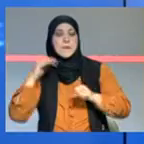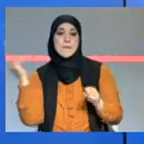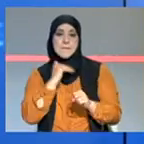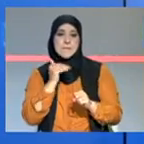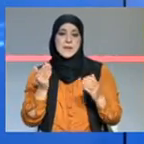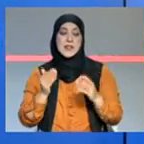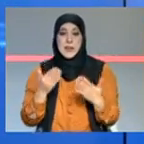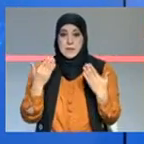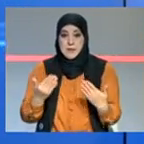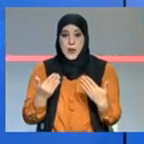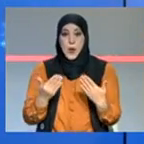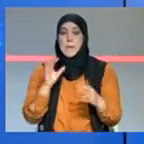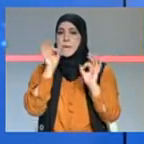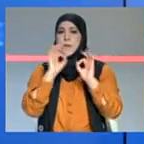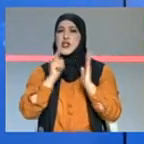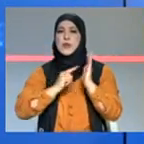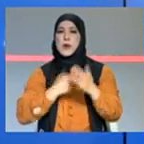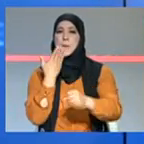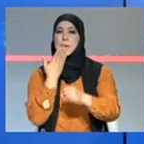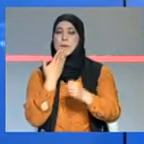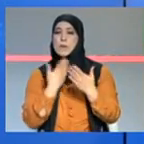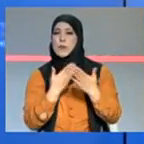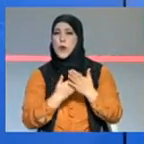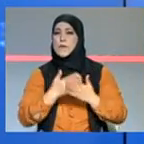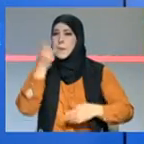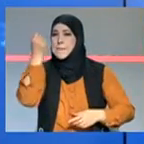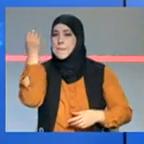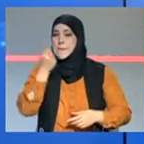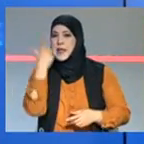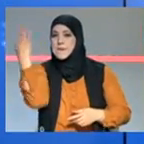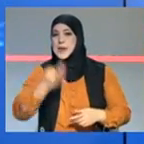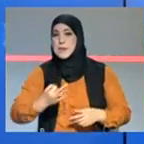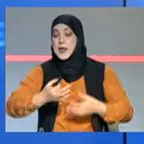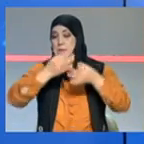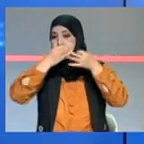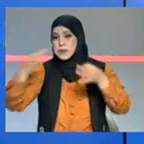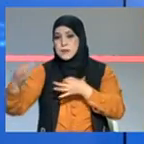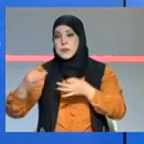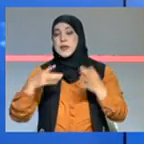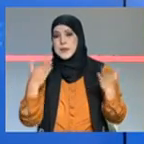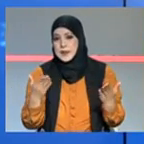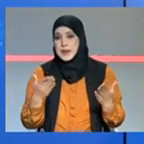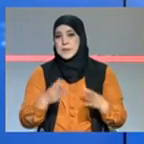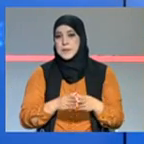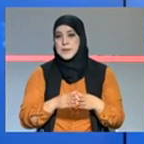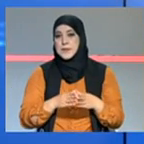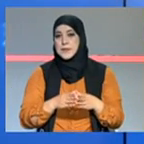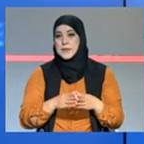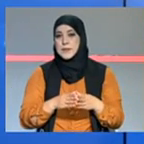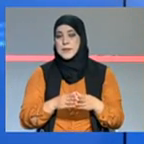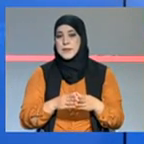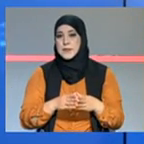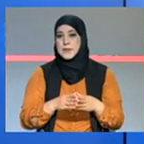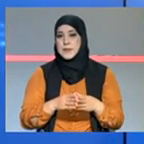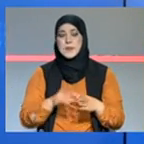بخواب مفاماش معناها حاجات معناها صحيحة مية في المية ودقيقة اللي هي يمكن يمكن تنجم يكون انتشار أكثر